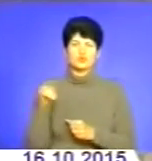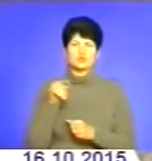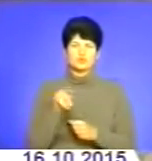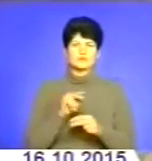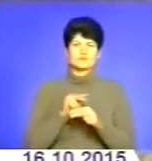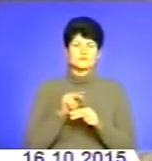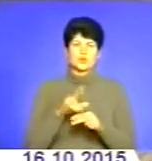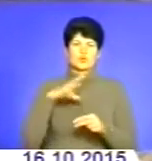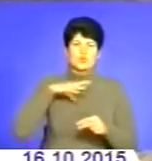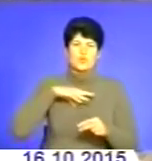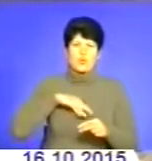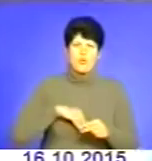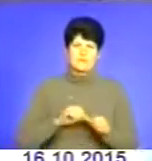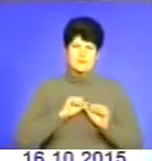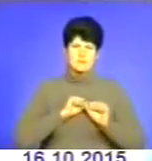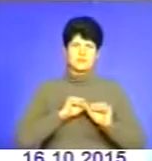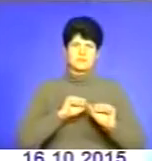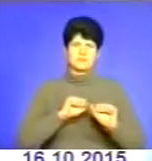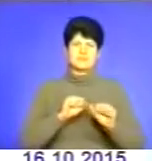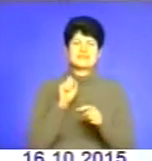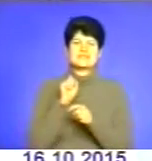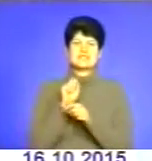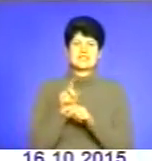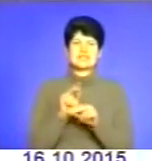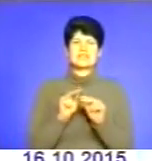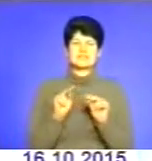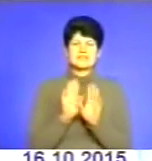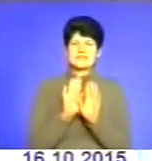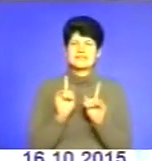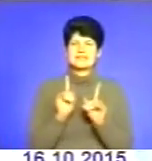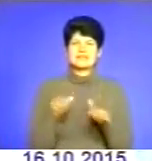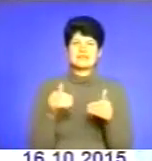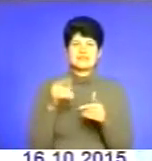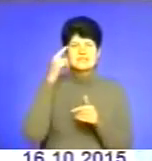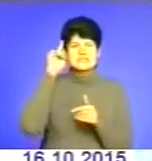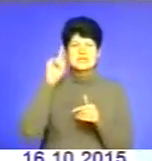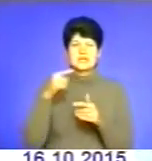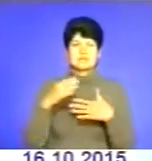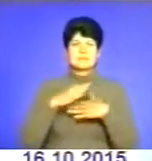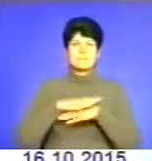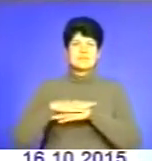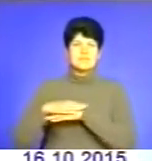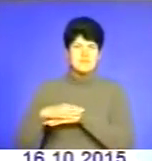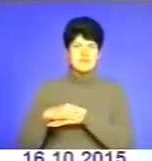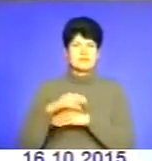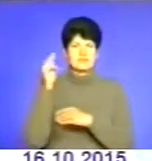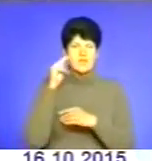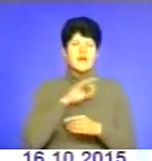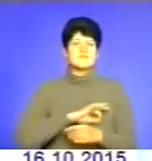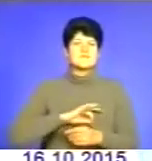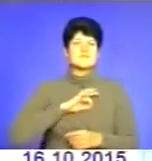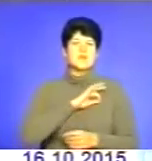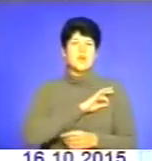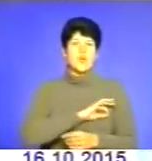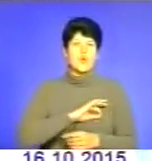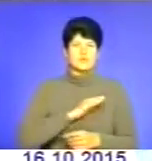духовність та патріотизм. Завдання вчителя – не тільки давати знання з предметів навчальних, а виховувати наш оюнь.